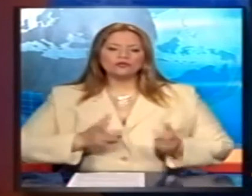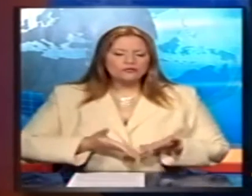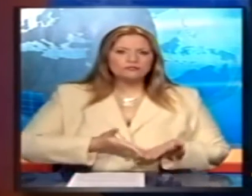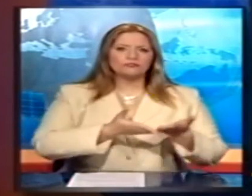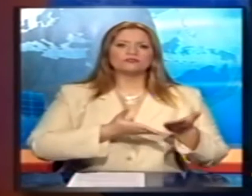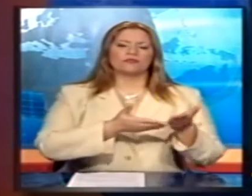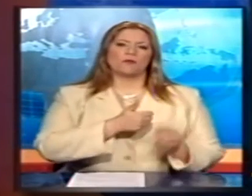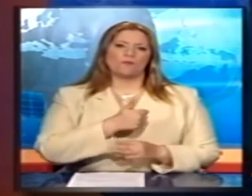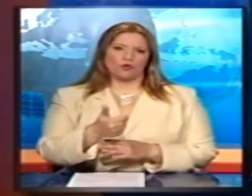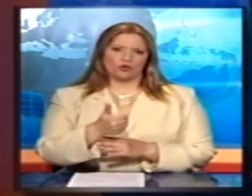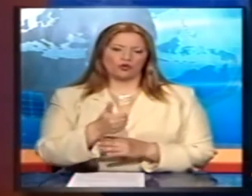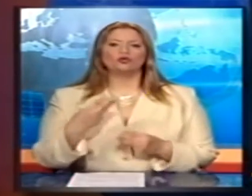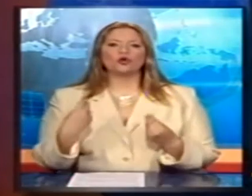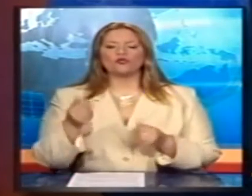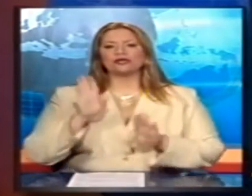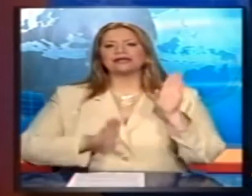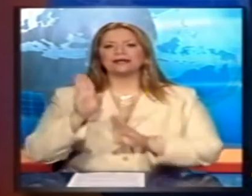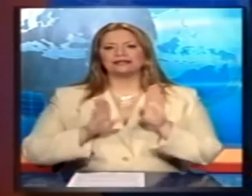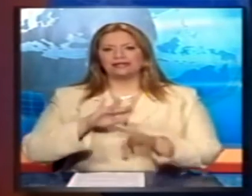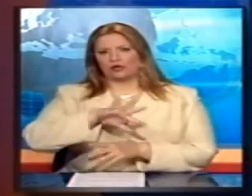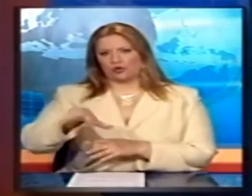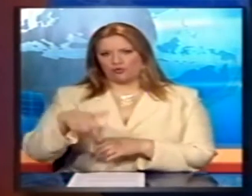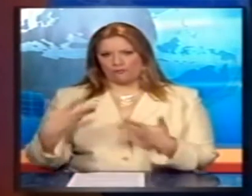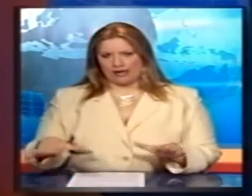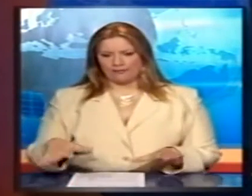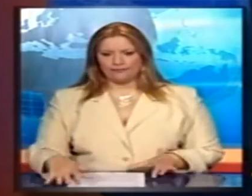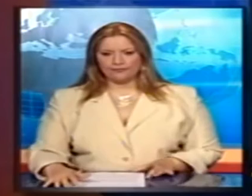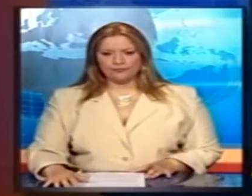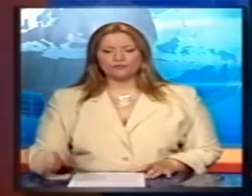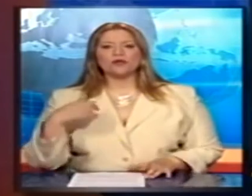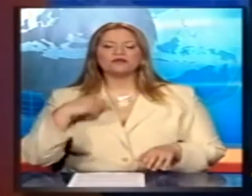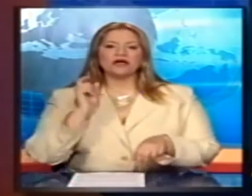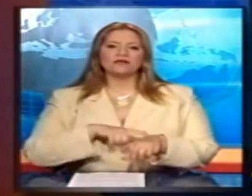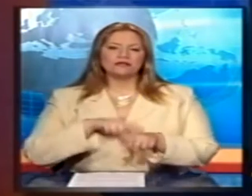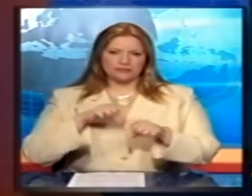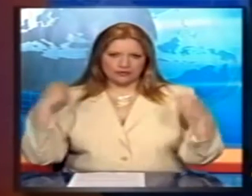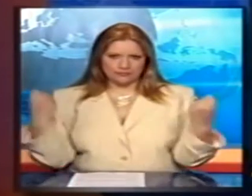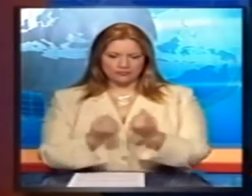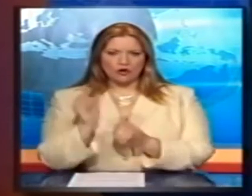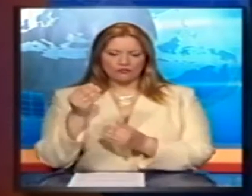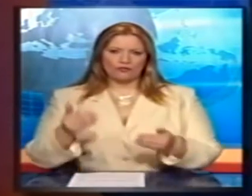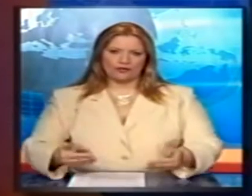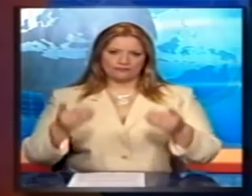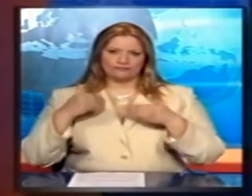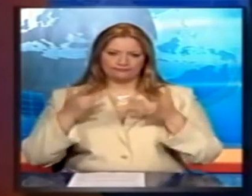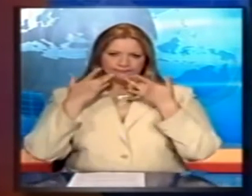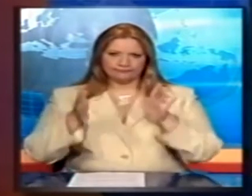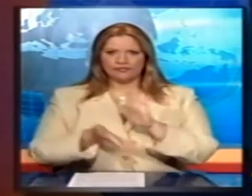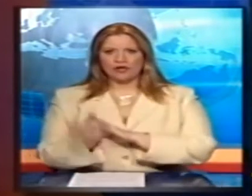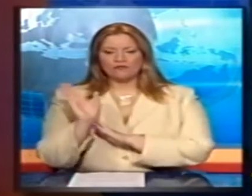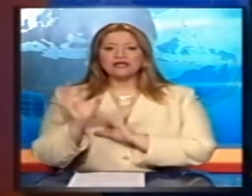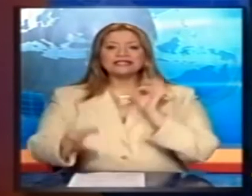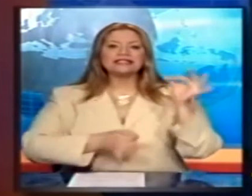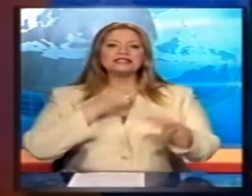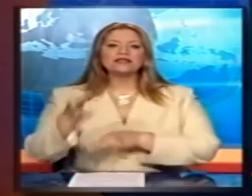αρπαγή στο ελληνικό χρηματιστήριο Εμείς θα αποχωρήσουμε από αυτή τη στιγμή από τη διαδικασία της Βουλής είναι η συμβολή μας